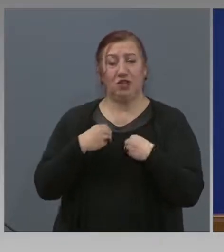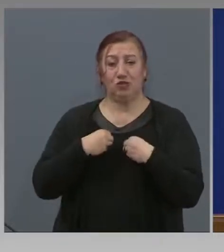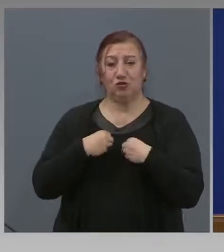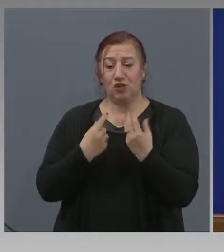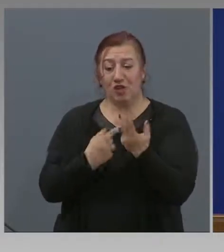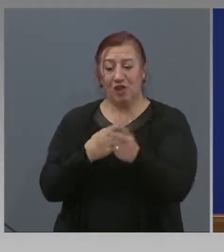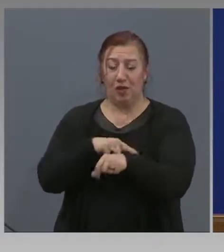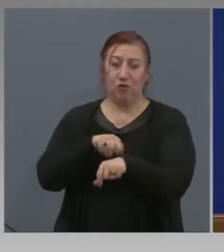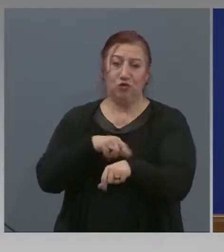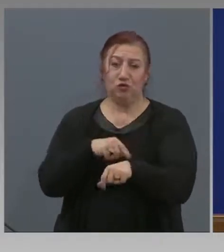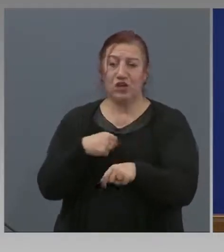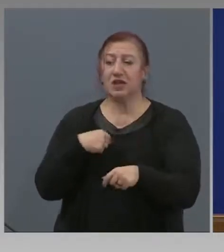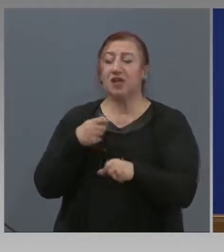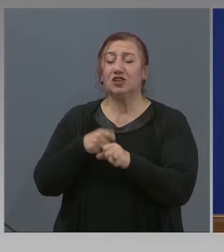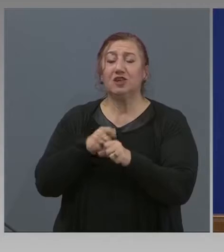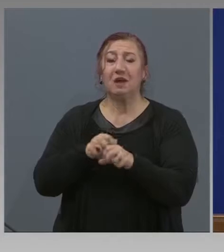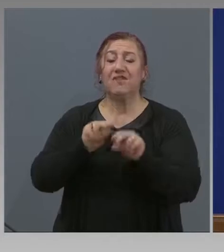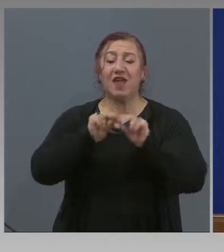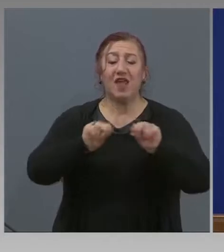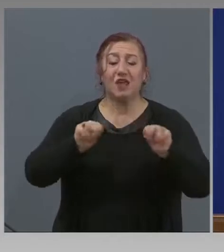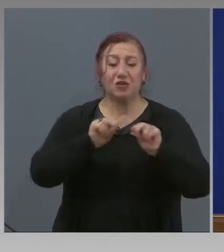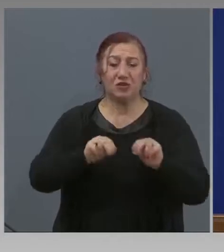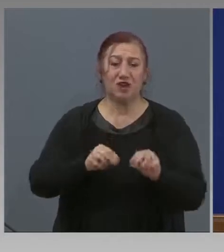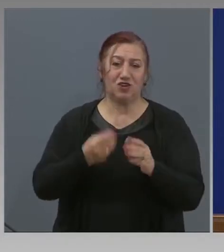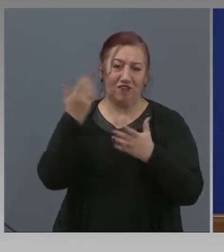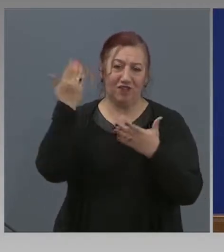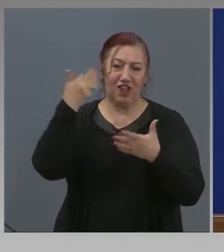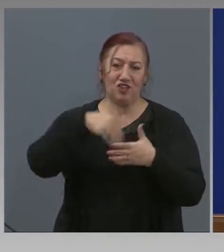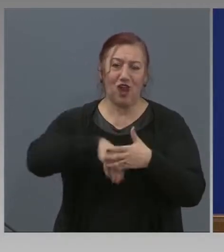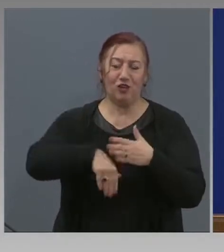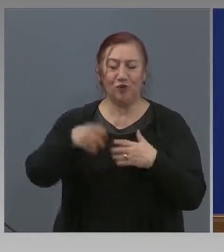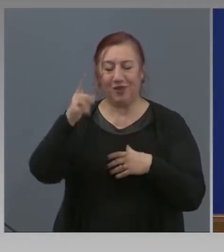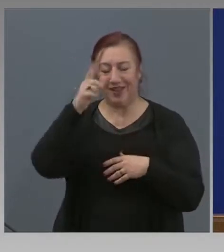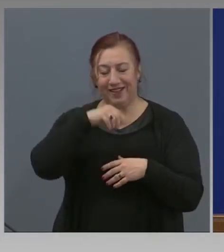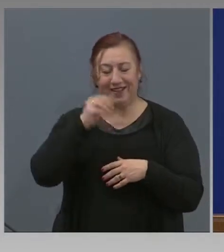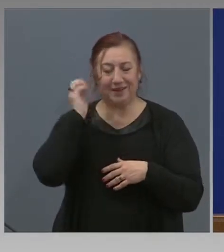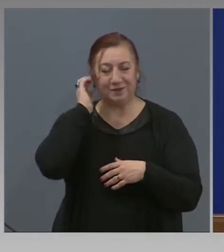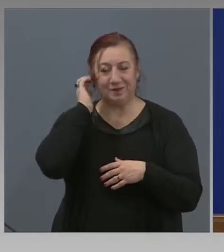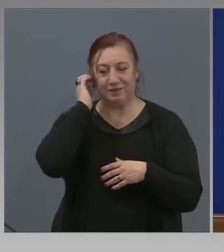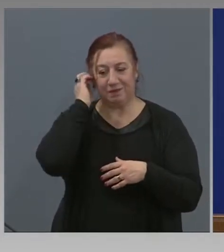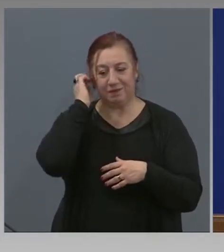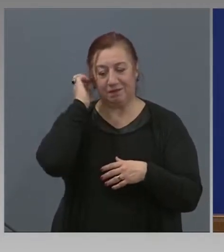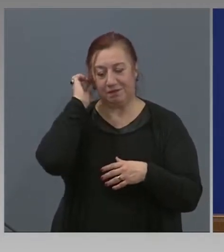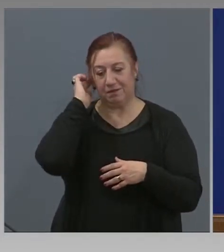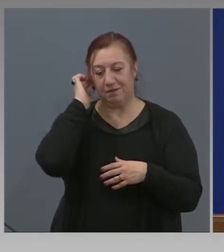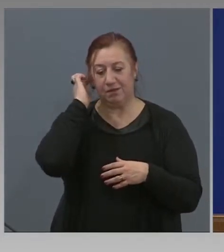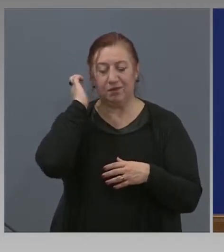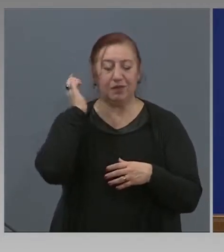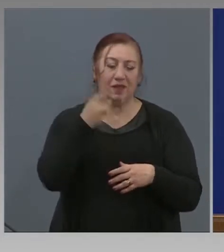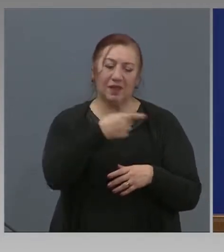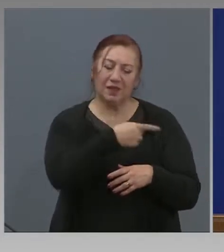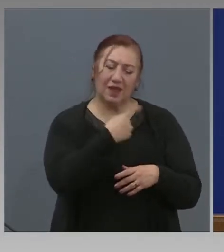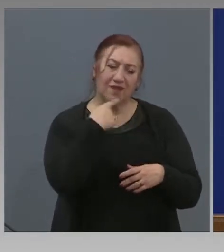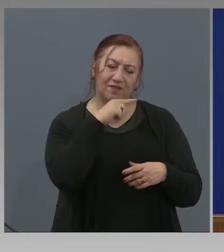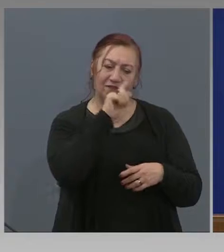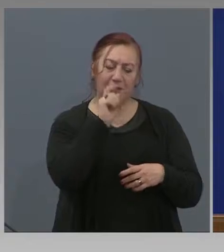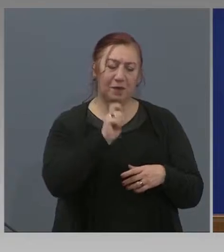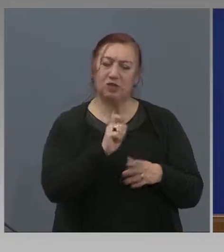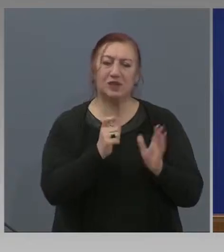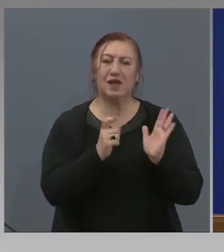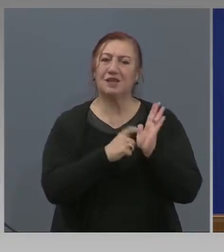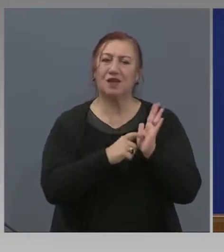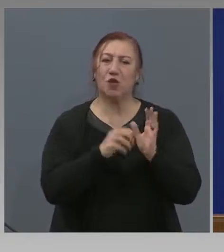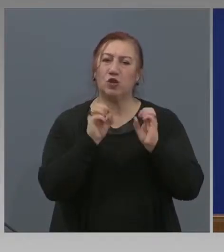няколко часа с инструктаж в началото на работния ден. Министр Танева БНТ, закона позволява ли ви да